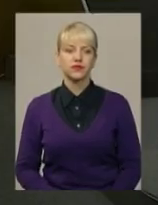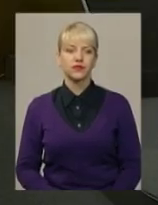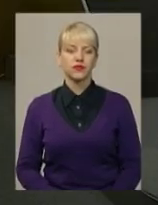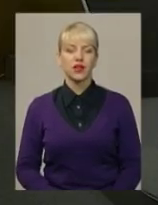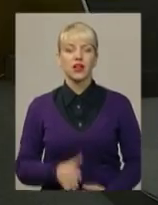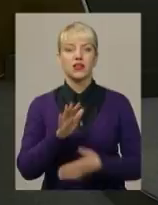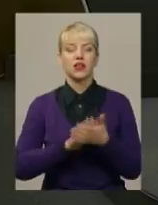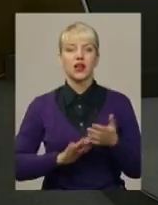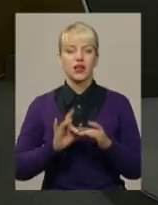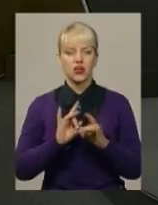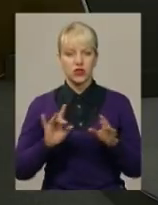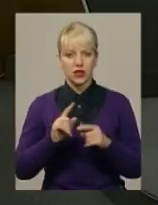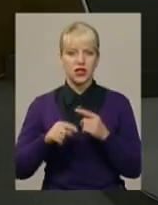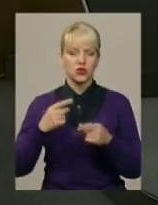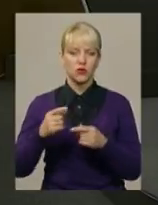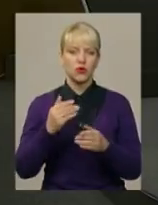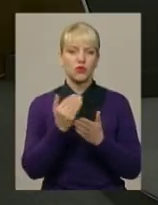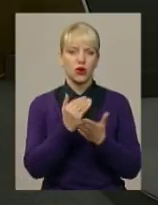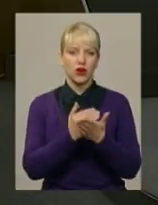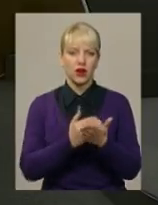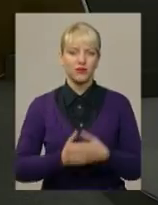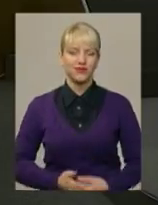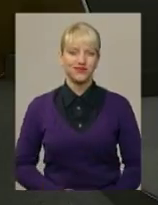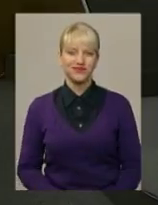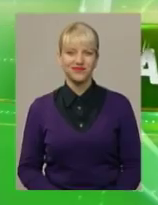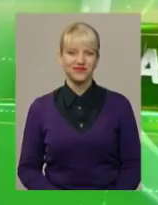Далі короткий огляд наступної частини програми.